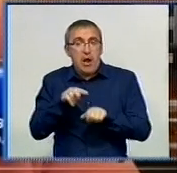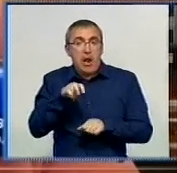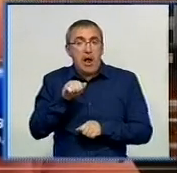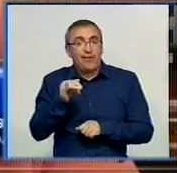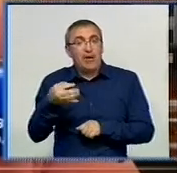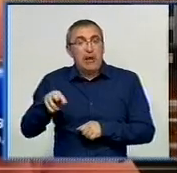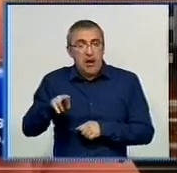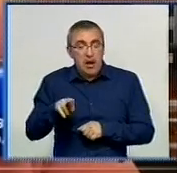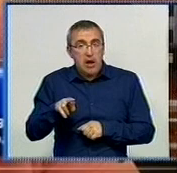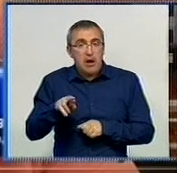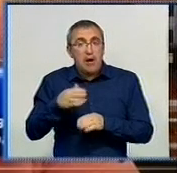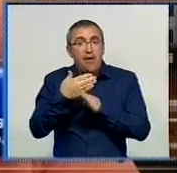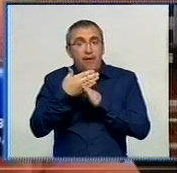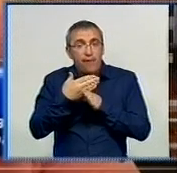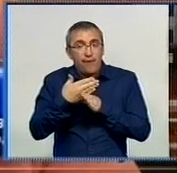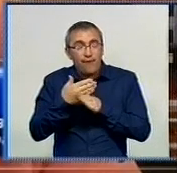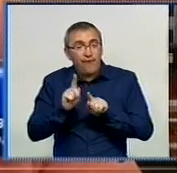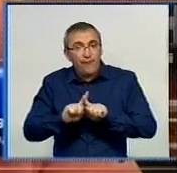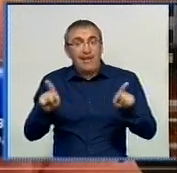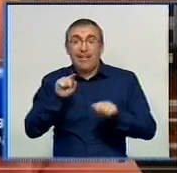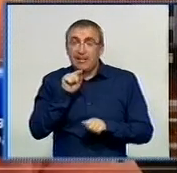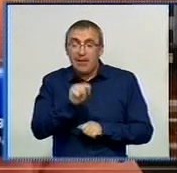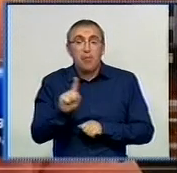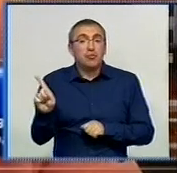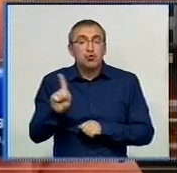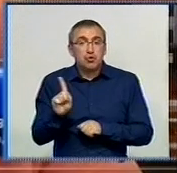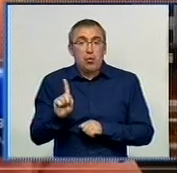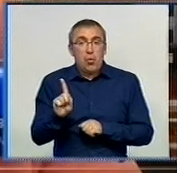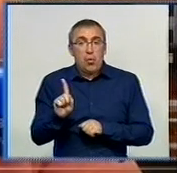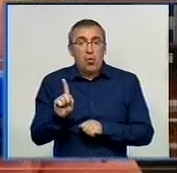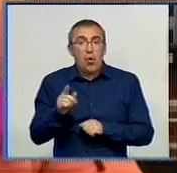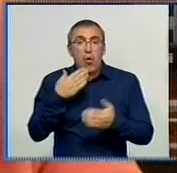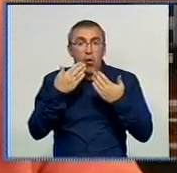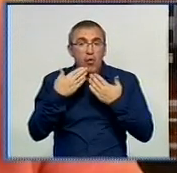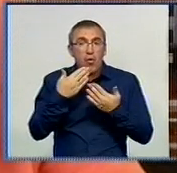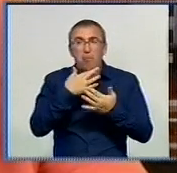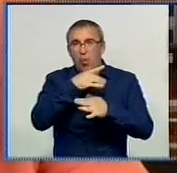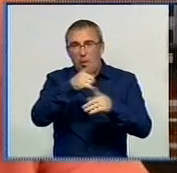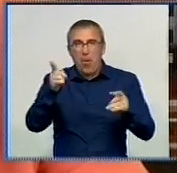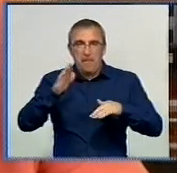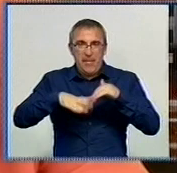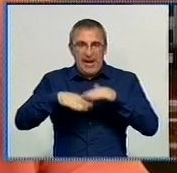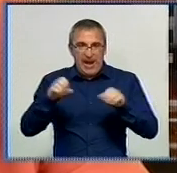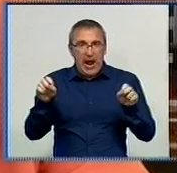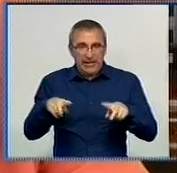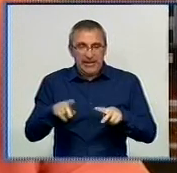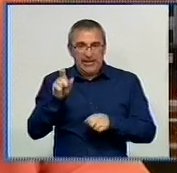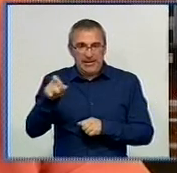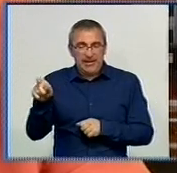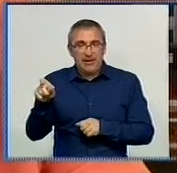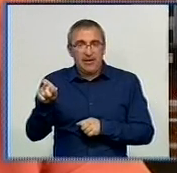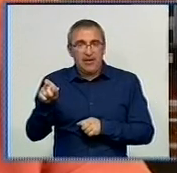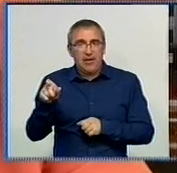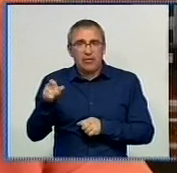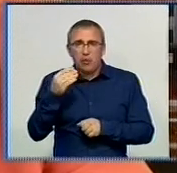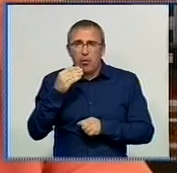звісно, вирішується тем, що ми, як кажуть багато практиків, більш досконально,